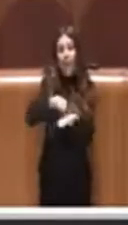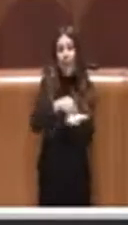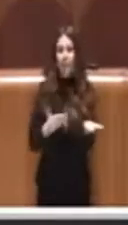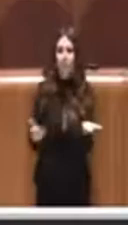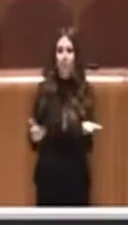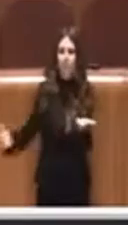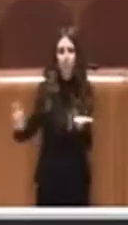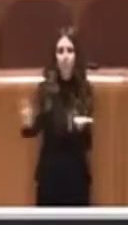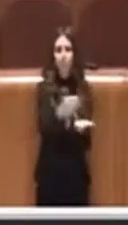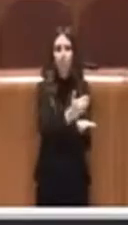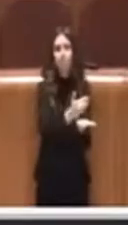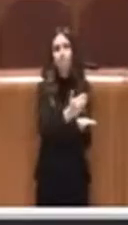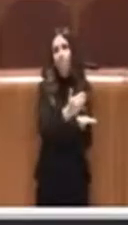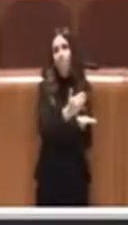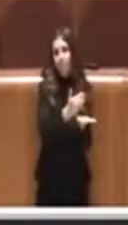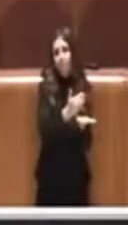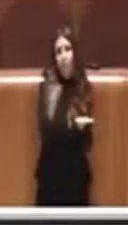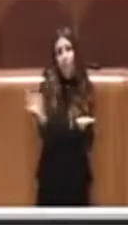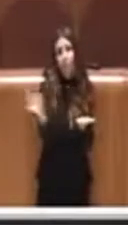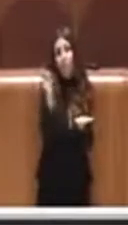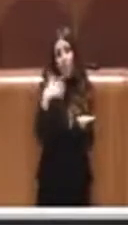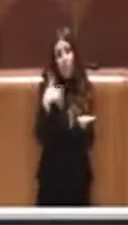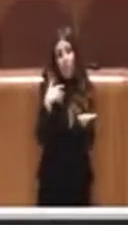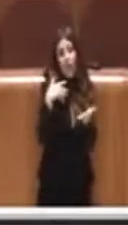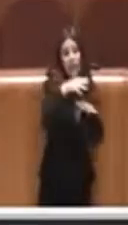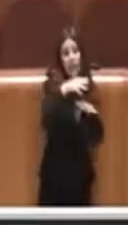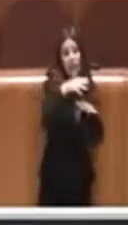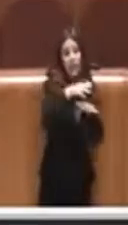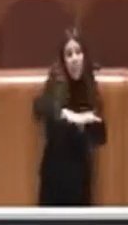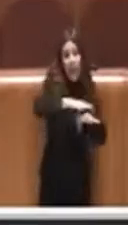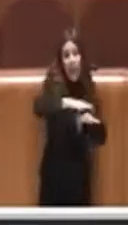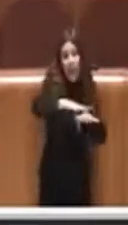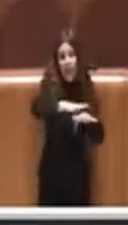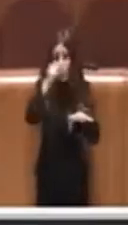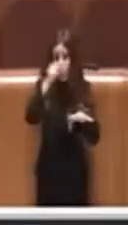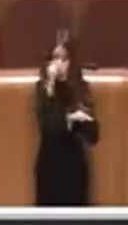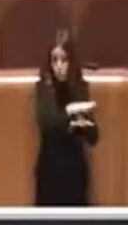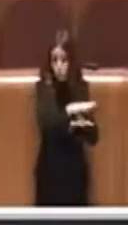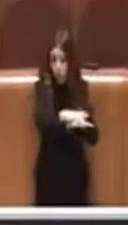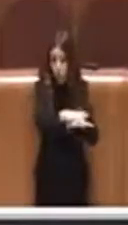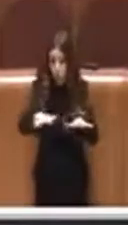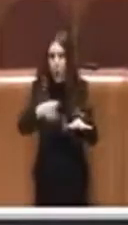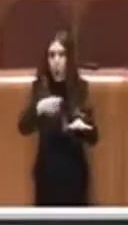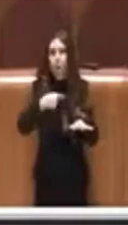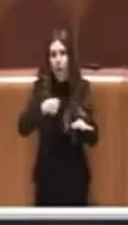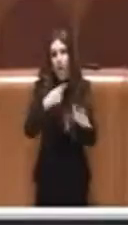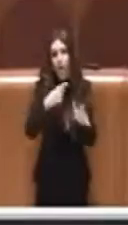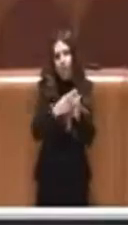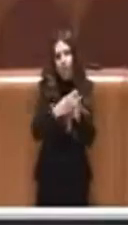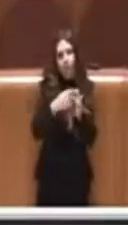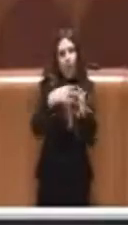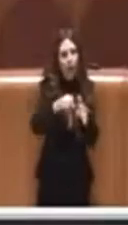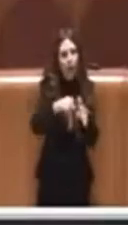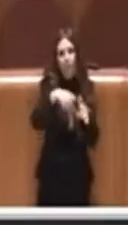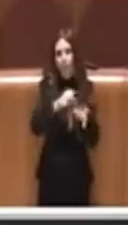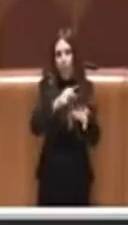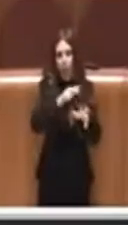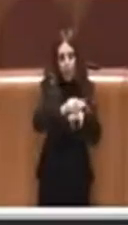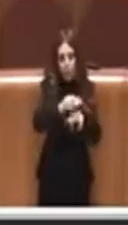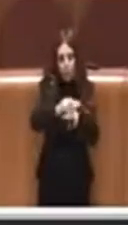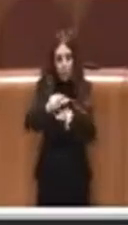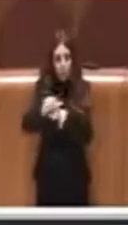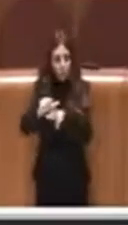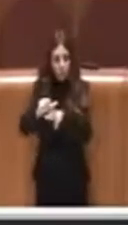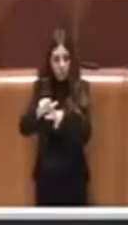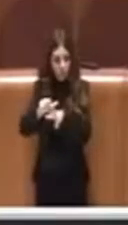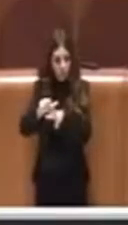ovviamente laddove c'è lo spazio, in quelle aree si farà anche l'AMA di municipio. Saranno sicuramente,